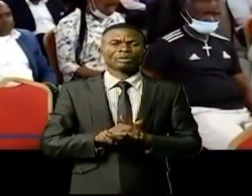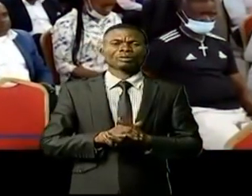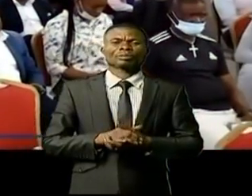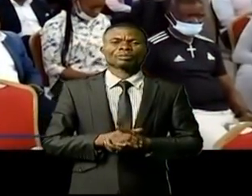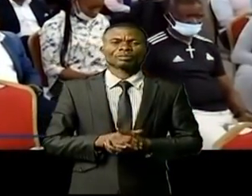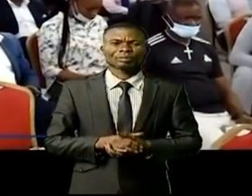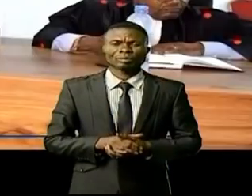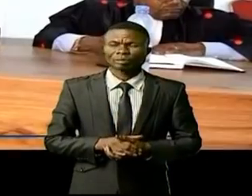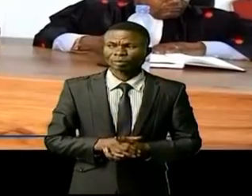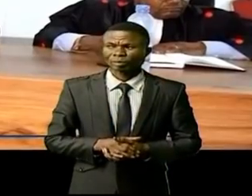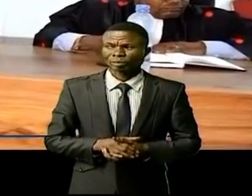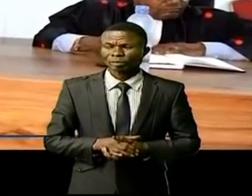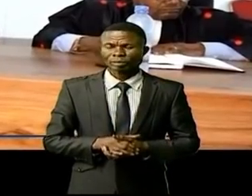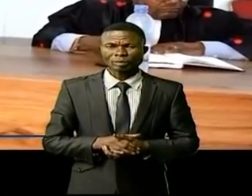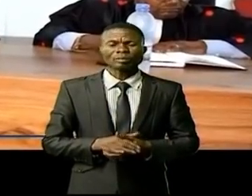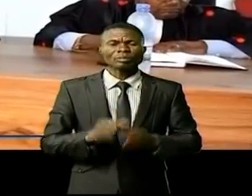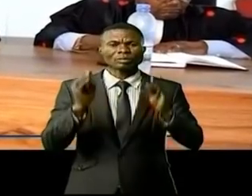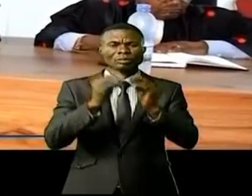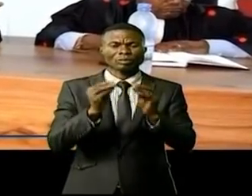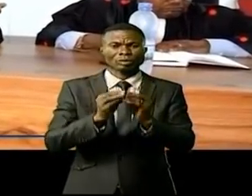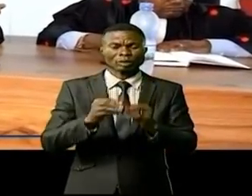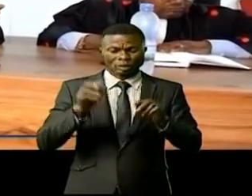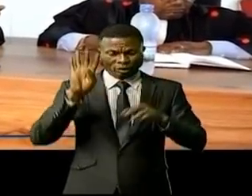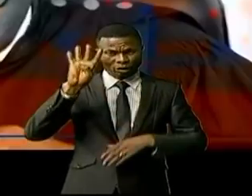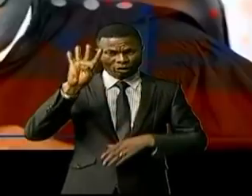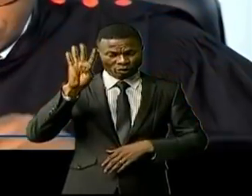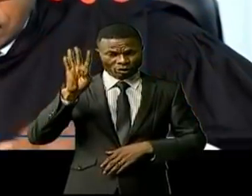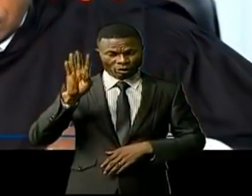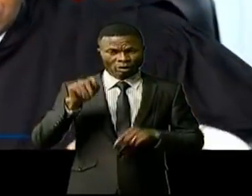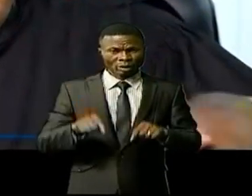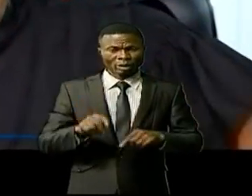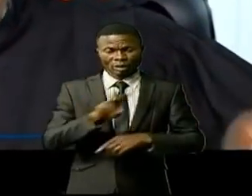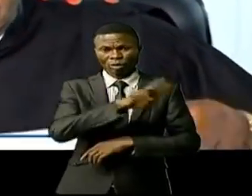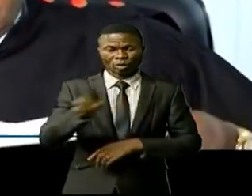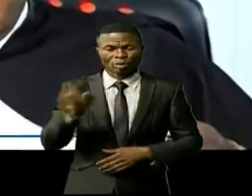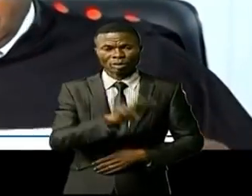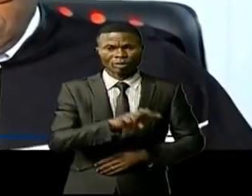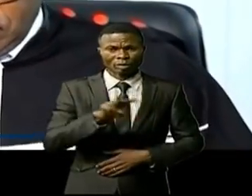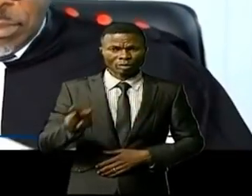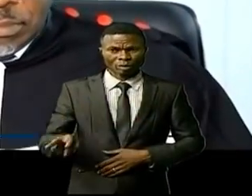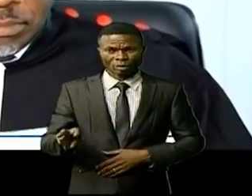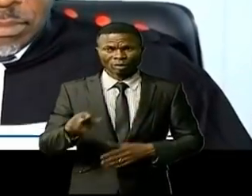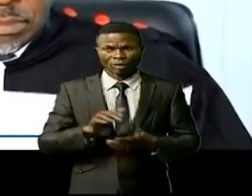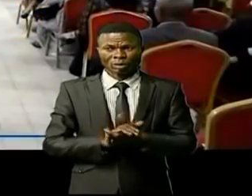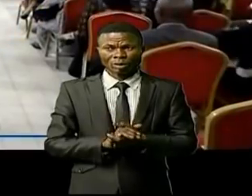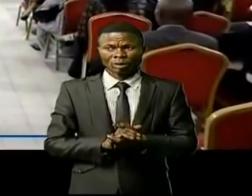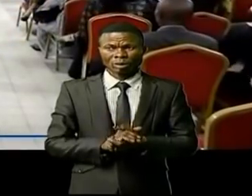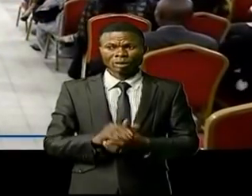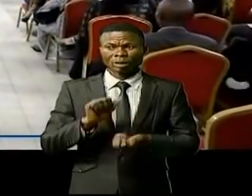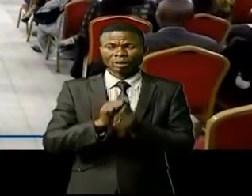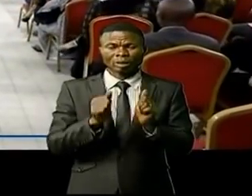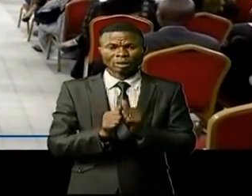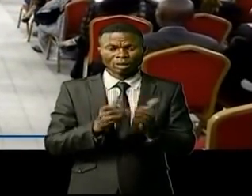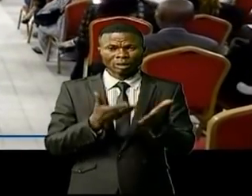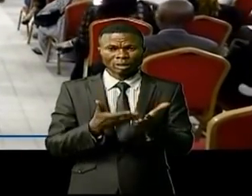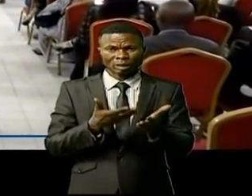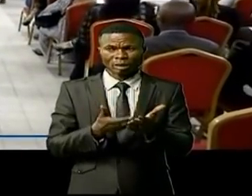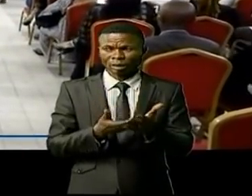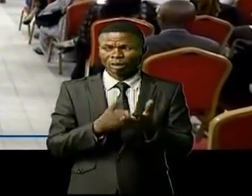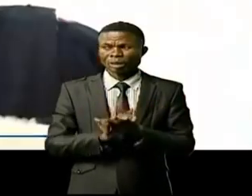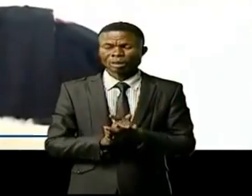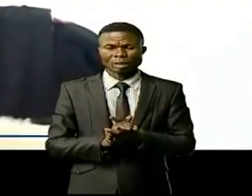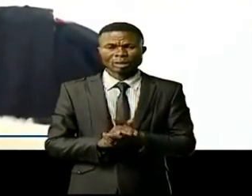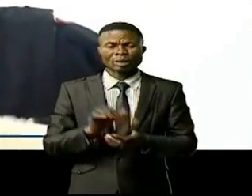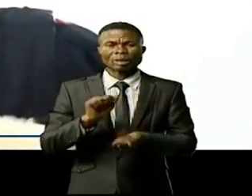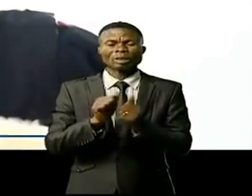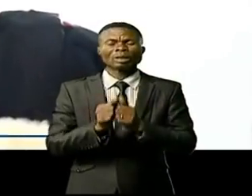procès en fragrance tenu ce jeudi 31 mars 2022 à la cour d'appel de Kinshasa-Gombé met en cause le